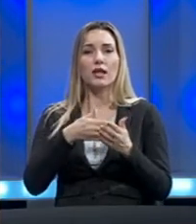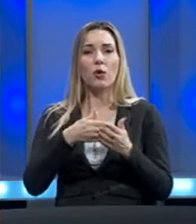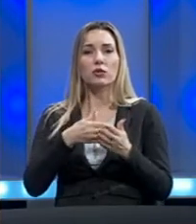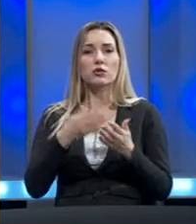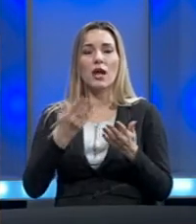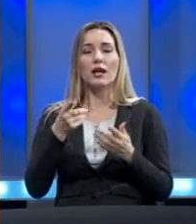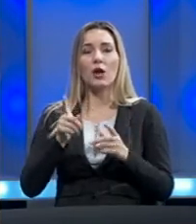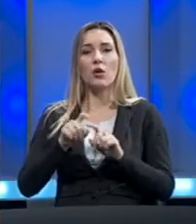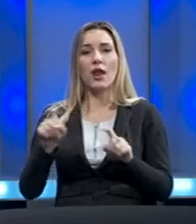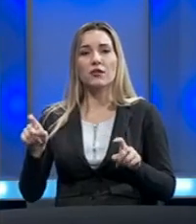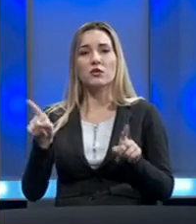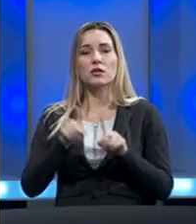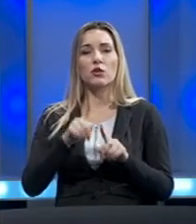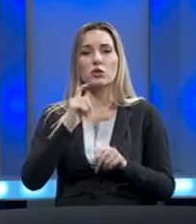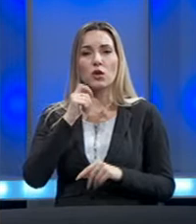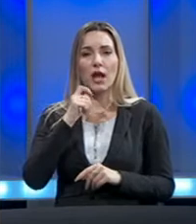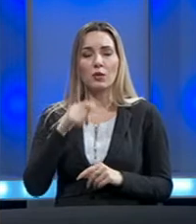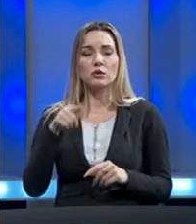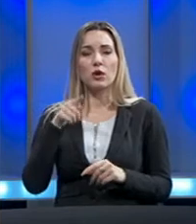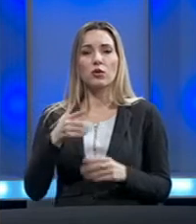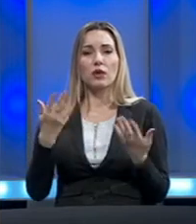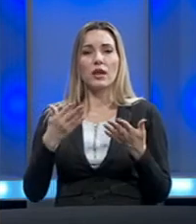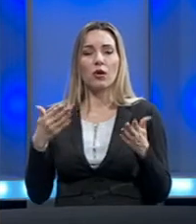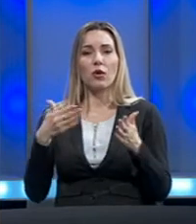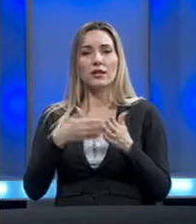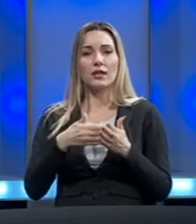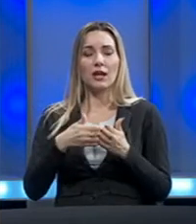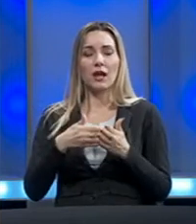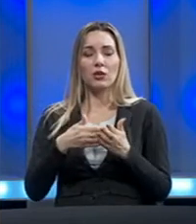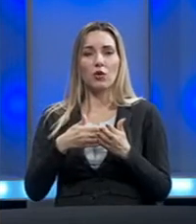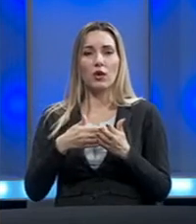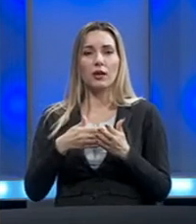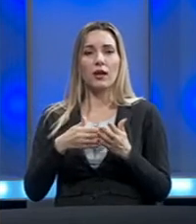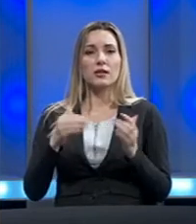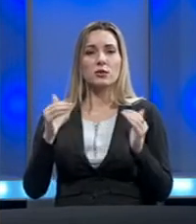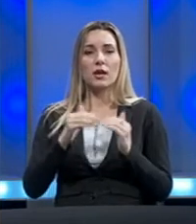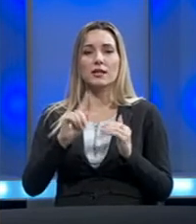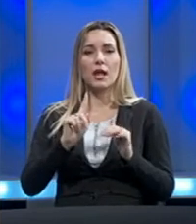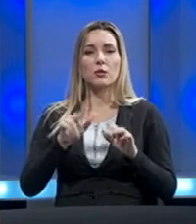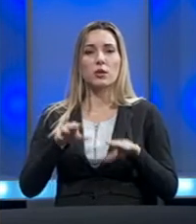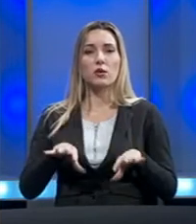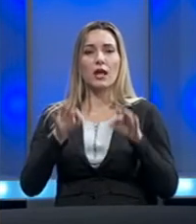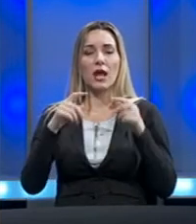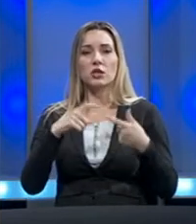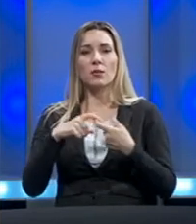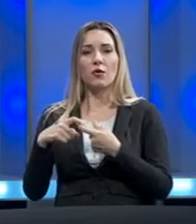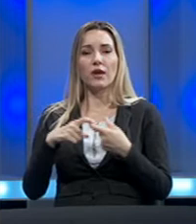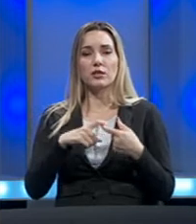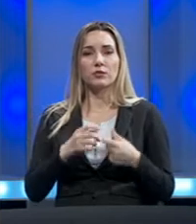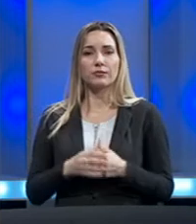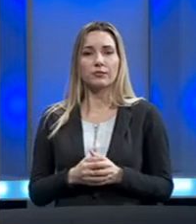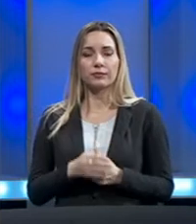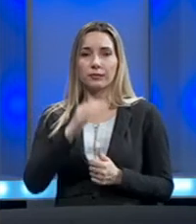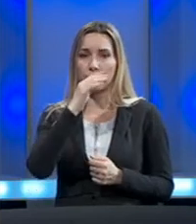virusnu, tako ni ljudsku, tako da u toj nekoj direktnoj sprezi ne možemo da nađemo vezu. Da, ne